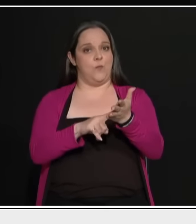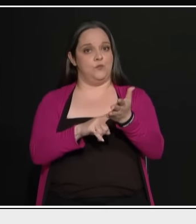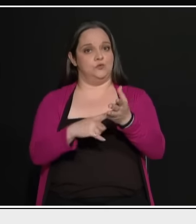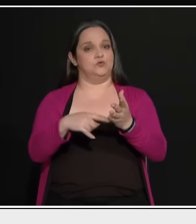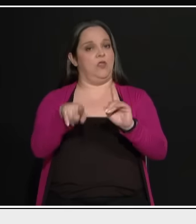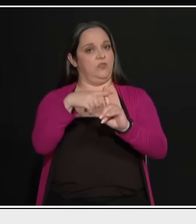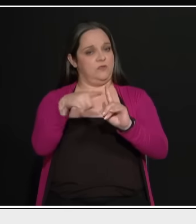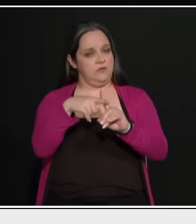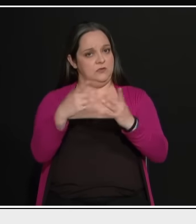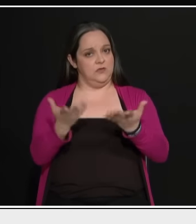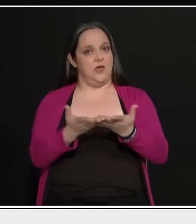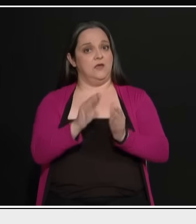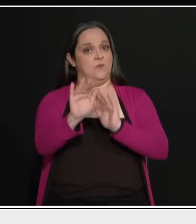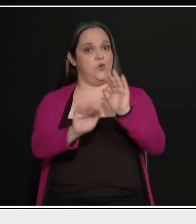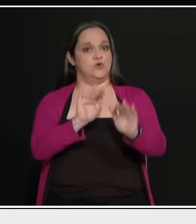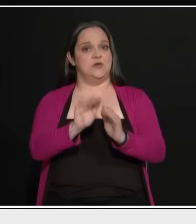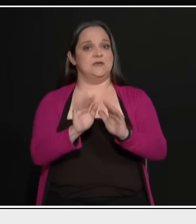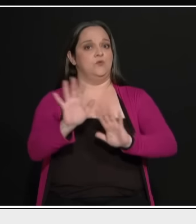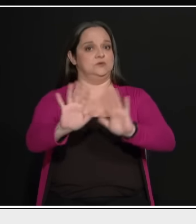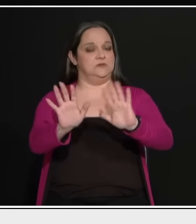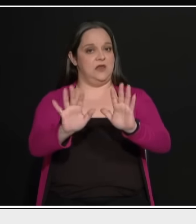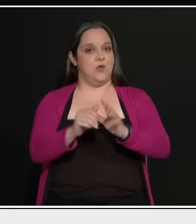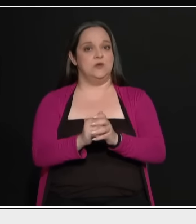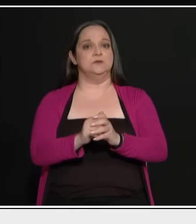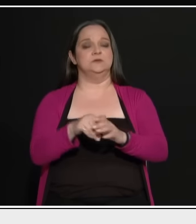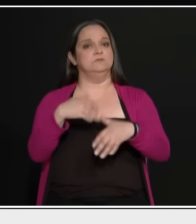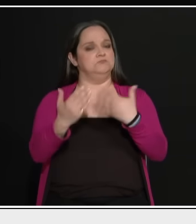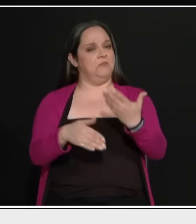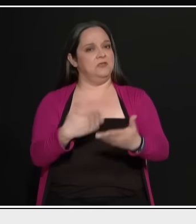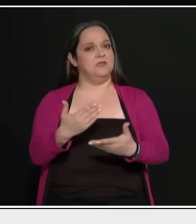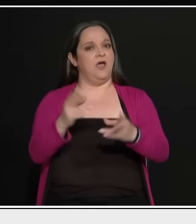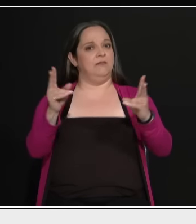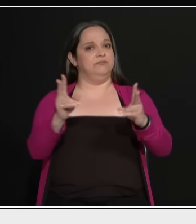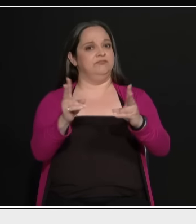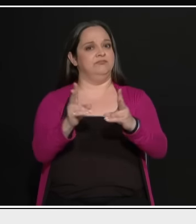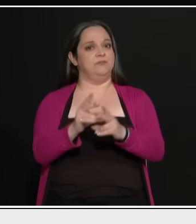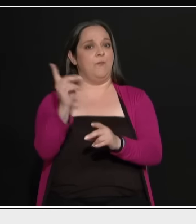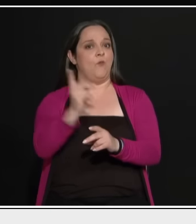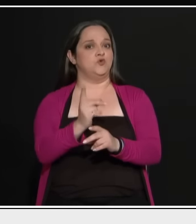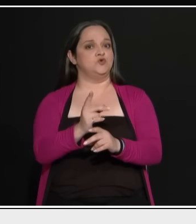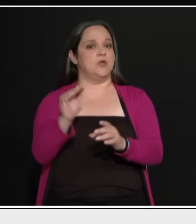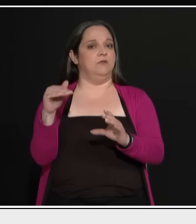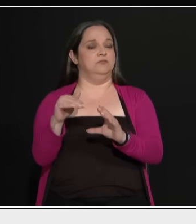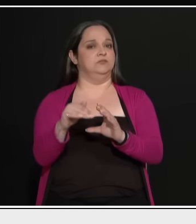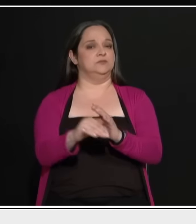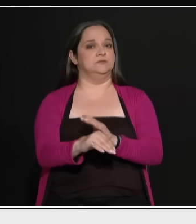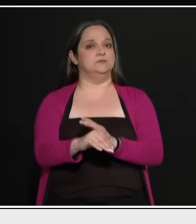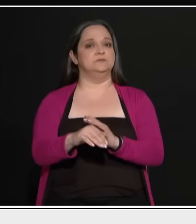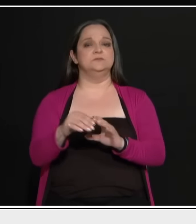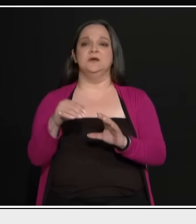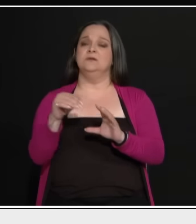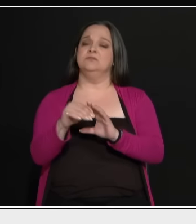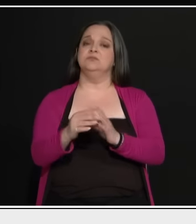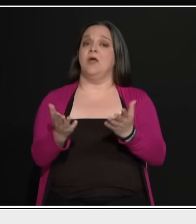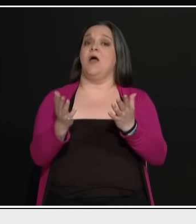προσκλήσεις στα κανάλια αφού ξεκινήσατε από εκεί να το συζητήσουμε. Μετά κουτσουρεύτηκαν τα ποσοστά. Δεν κουτσουρεύτηκαν τα